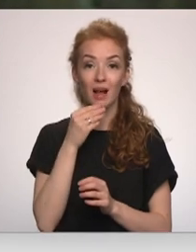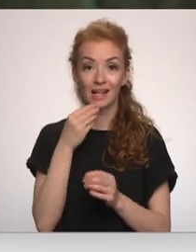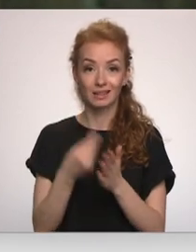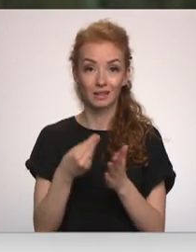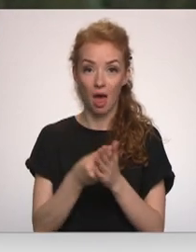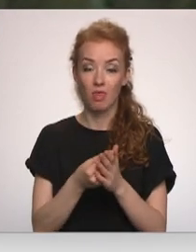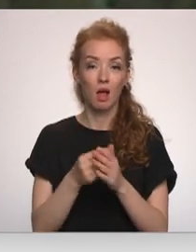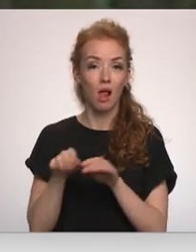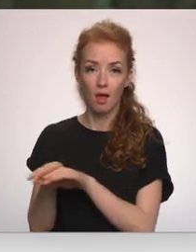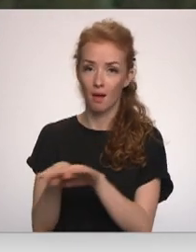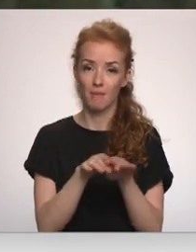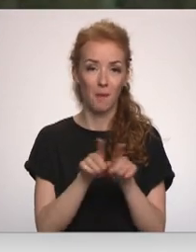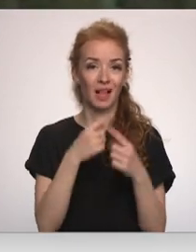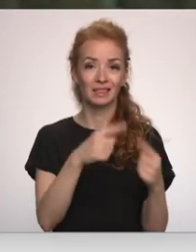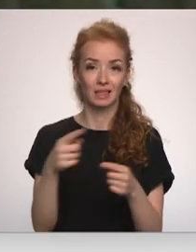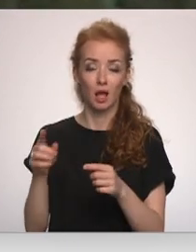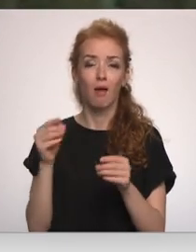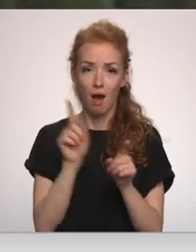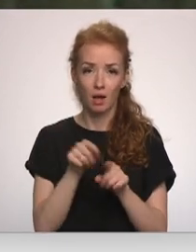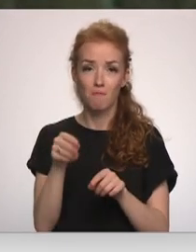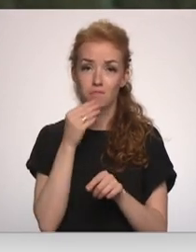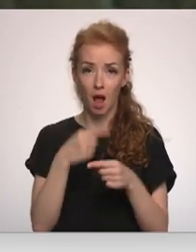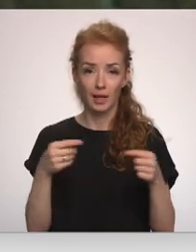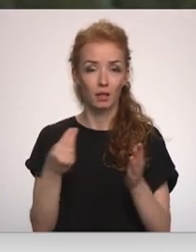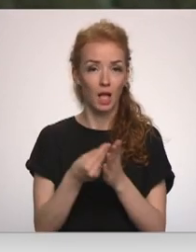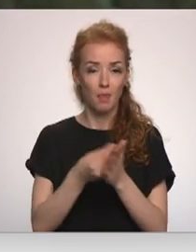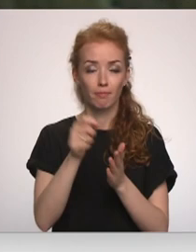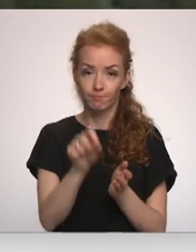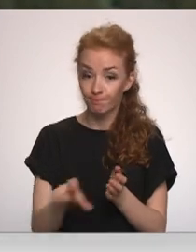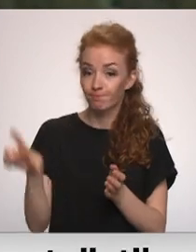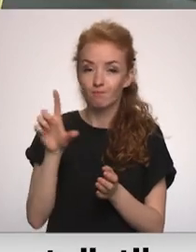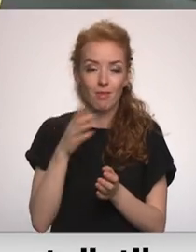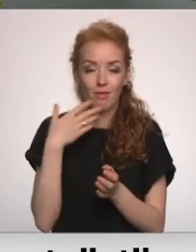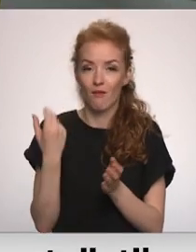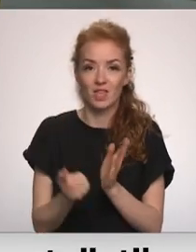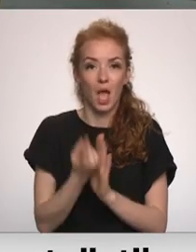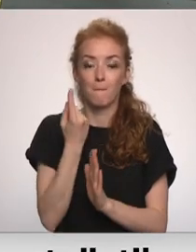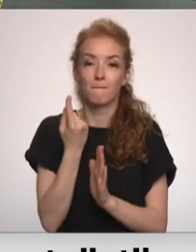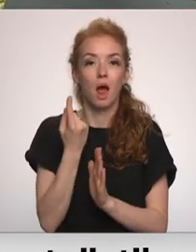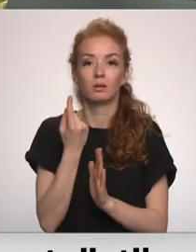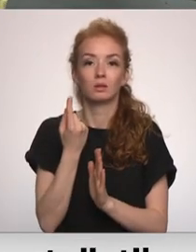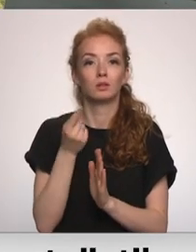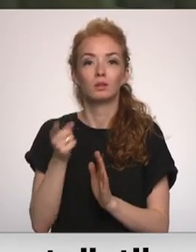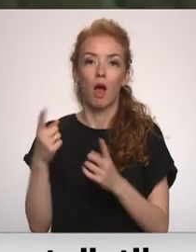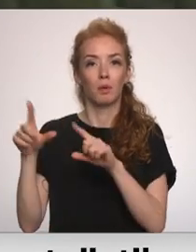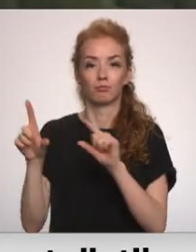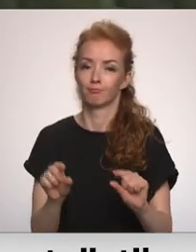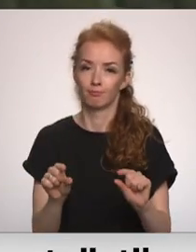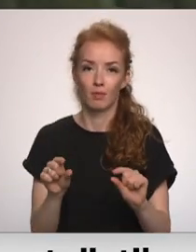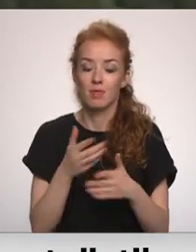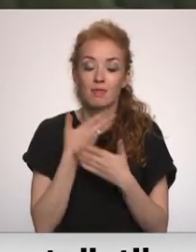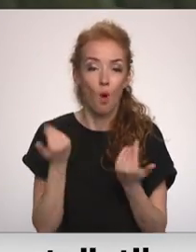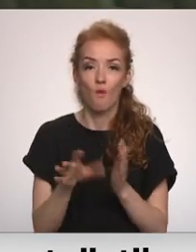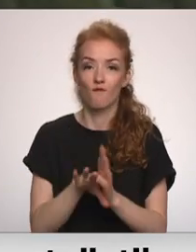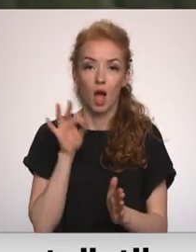tas pats, kas ar visām cenām. Viņas pieaugas, jo nav nekāda iemesla. Pašlaik domāt, ka viņas nepieaugas. Nav nekādu